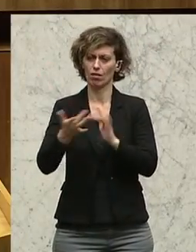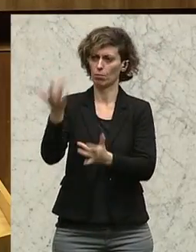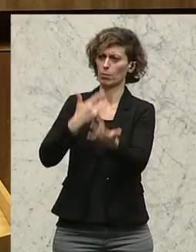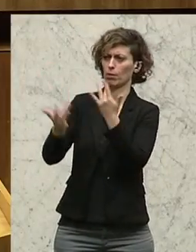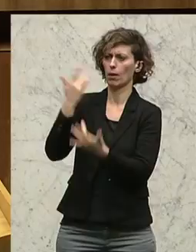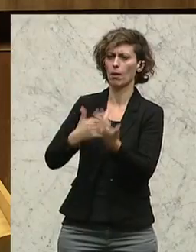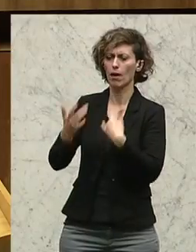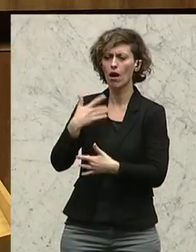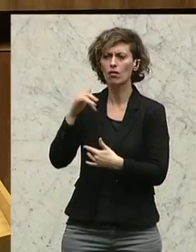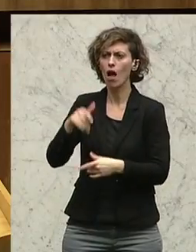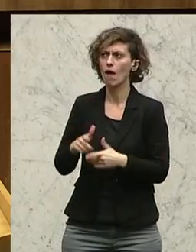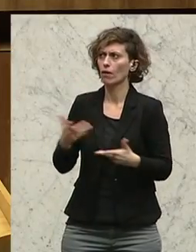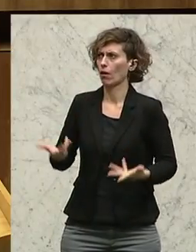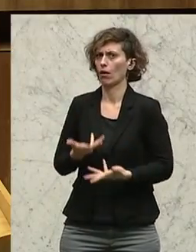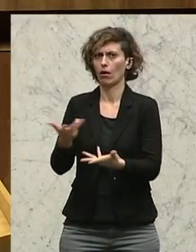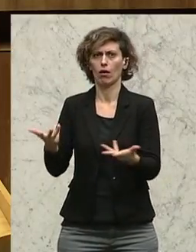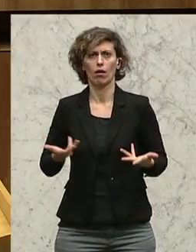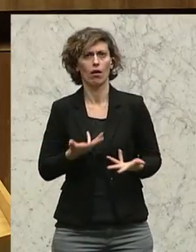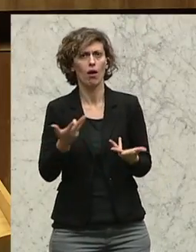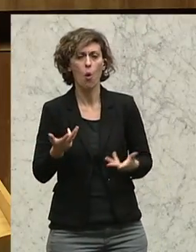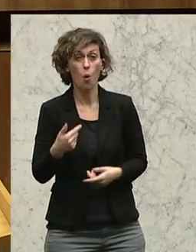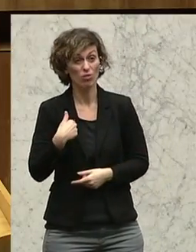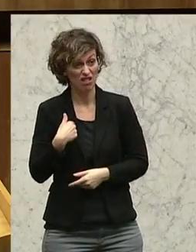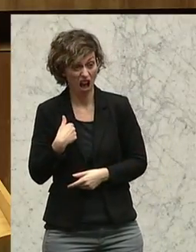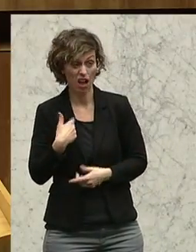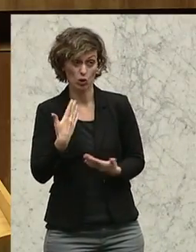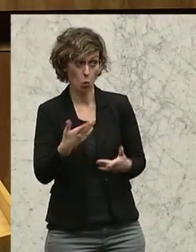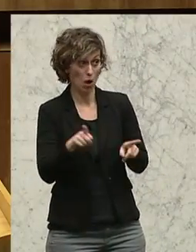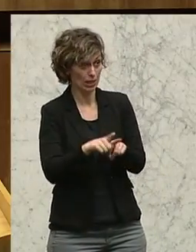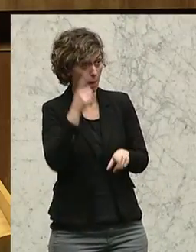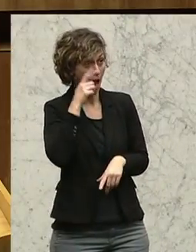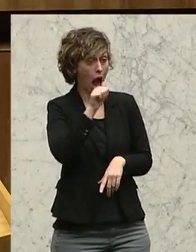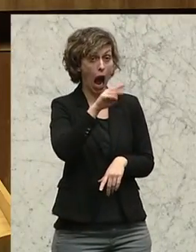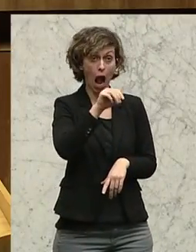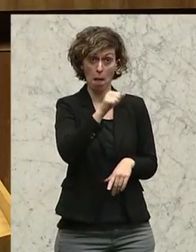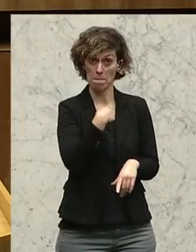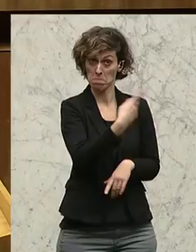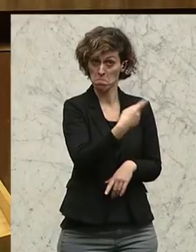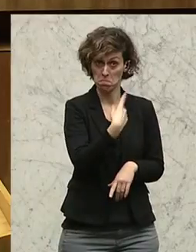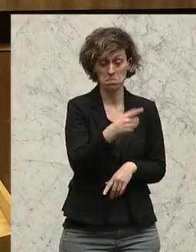Internet sehr ausgeliefert und da bin ich dann nicht mehr beim Kollegen Alm. Ich glaube,